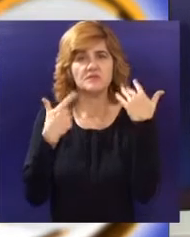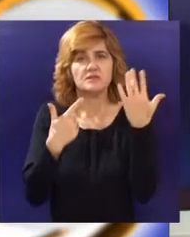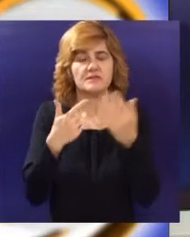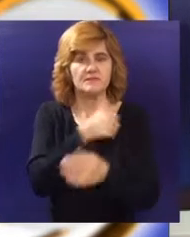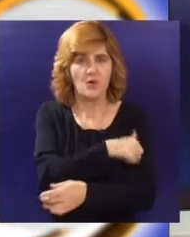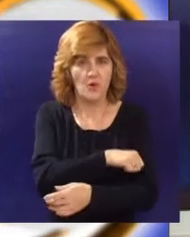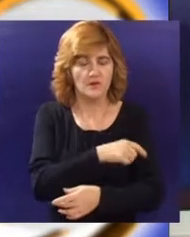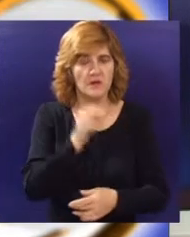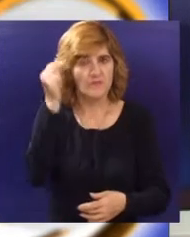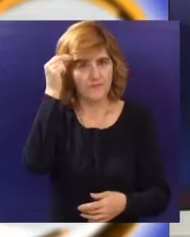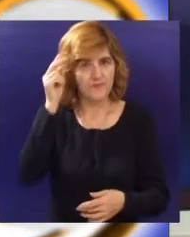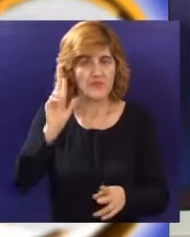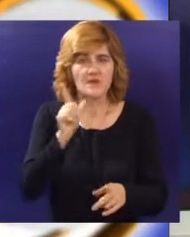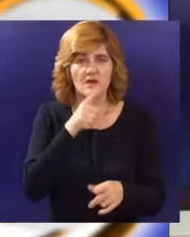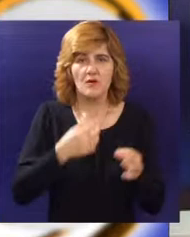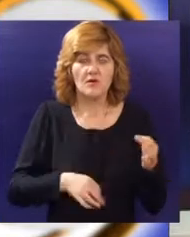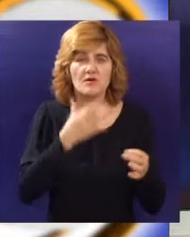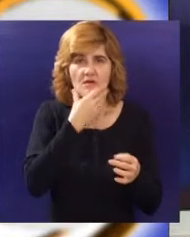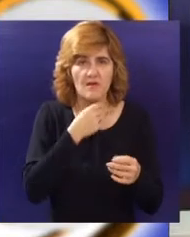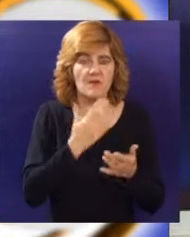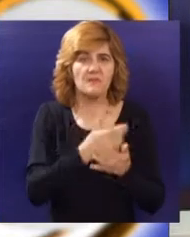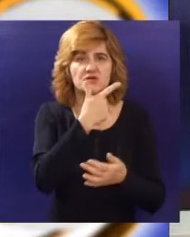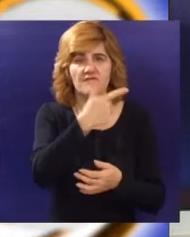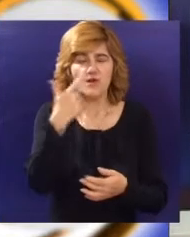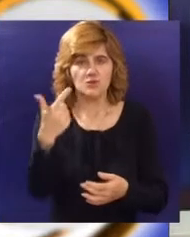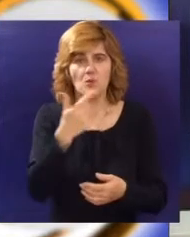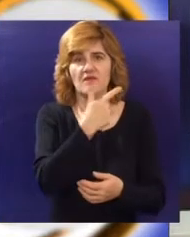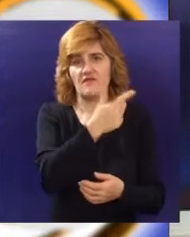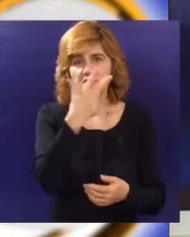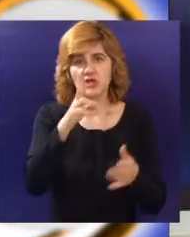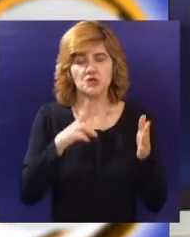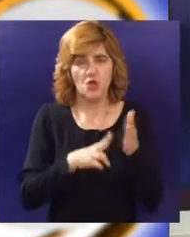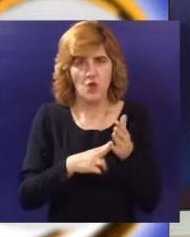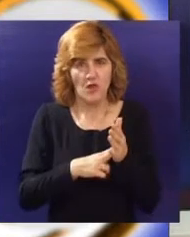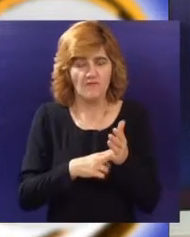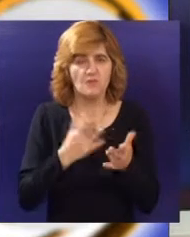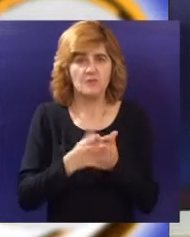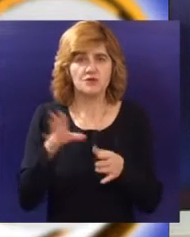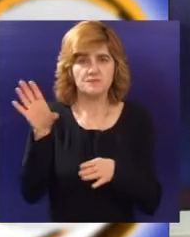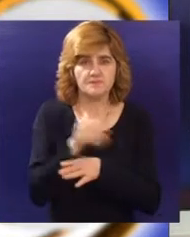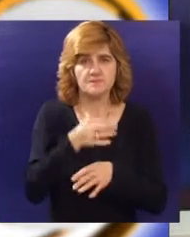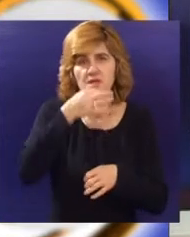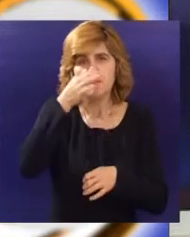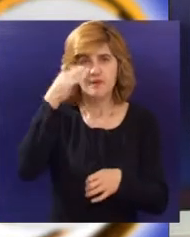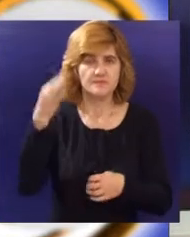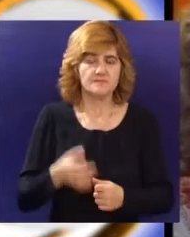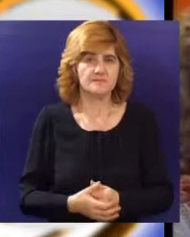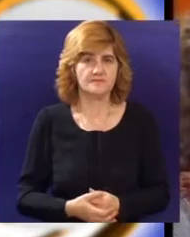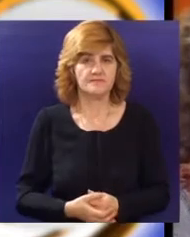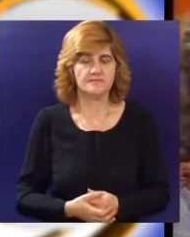godine uživaće u koncertima u subotici 22. i 23. novembra. Izvođači obećavaju dobar muzički spektakl.